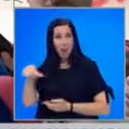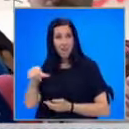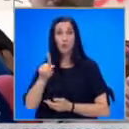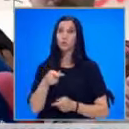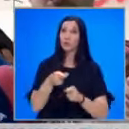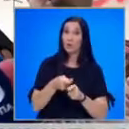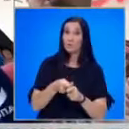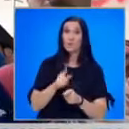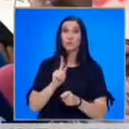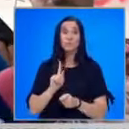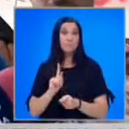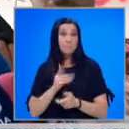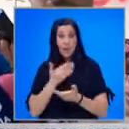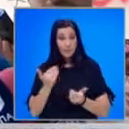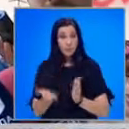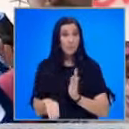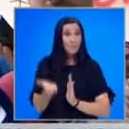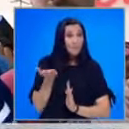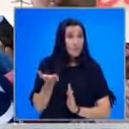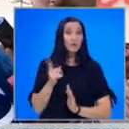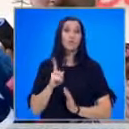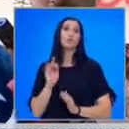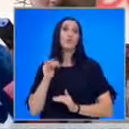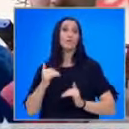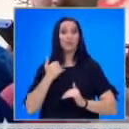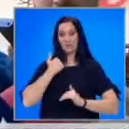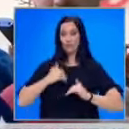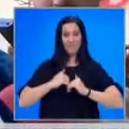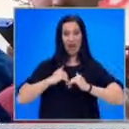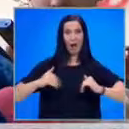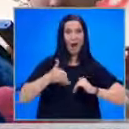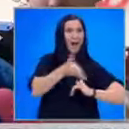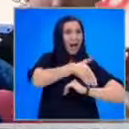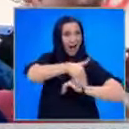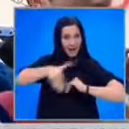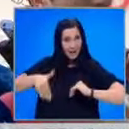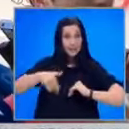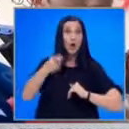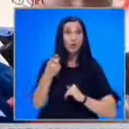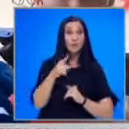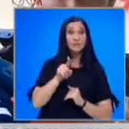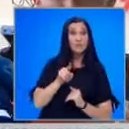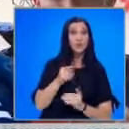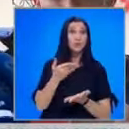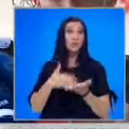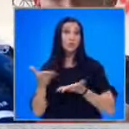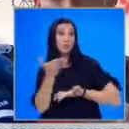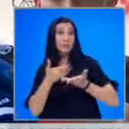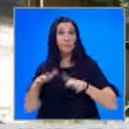поставиме и които няма да се повдигат и които ще бъдат разграничителни, ако тези въпроси са част от дебата в